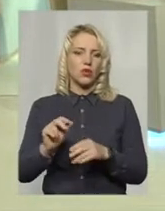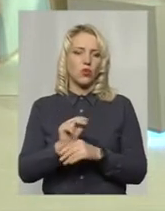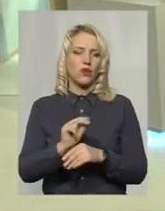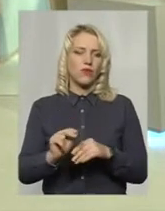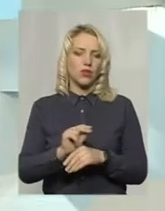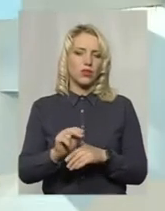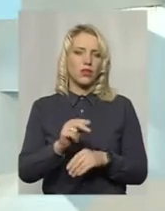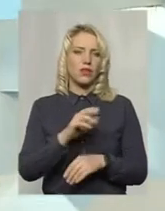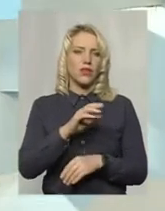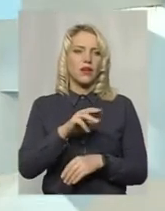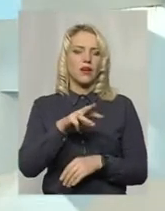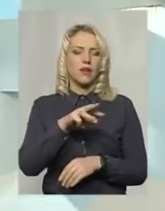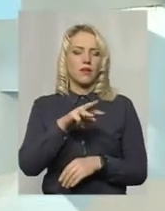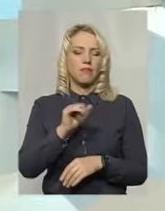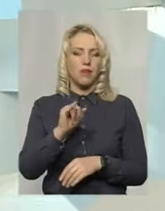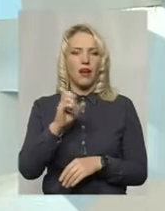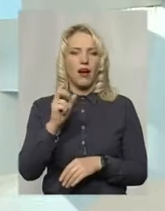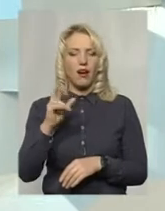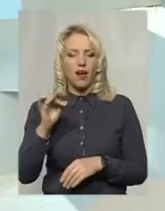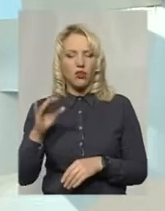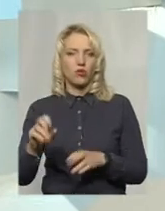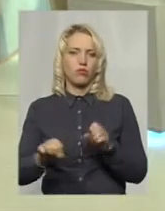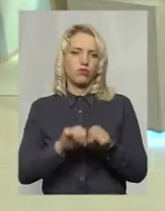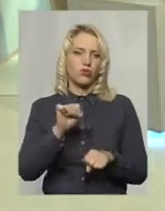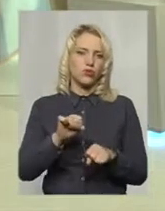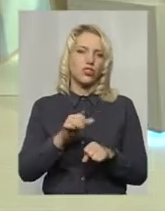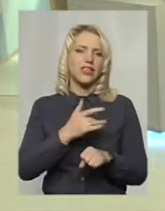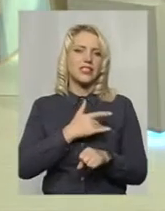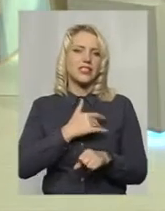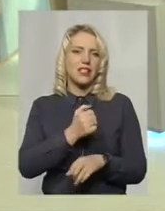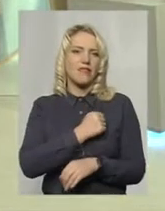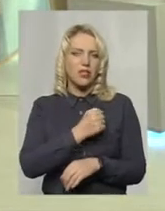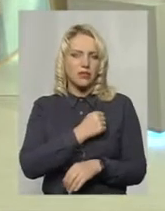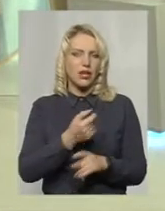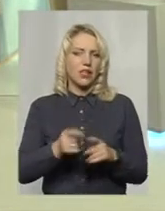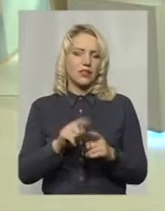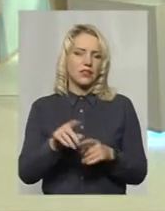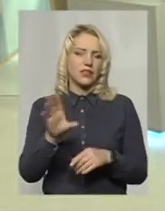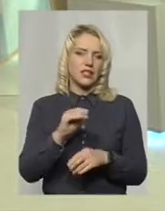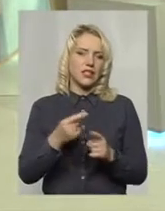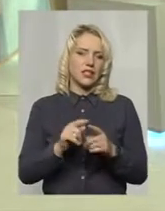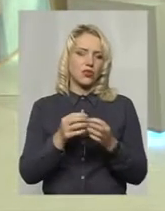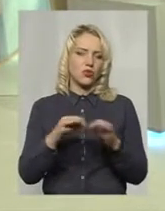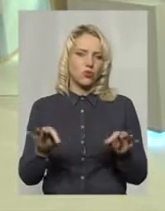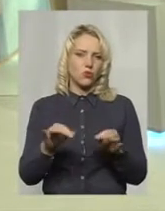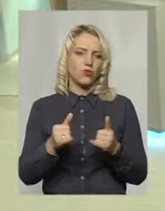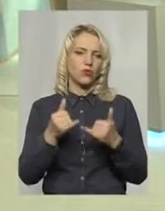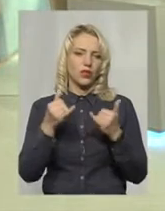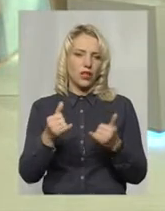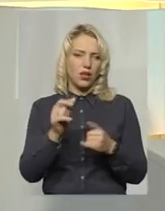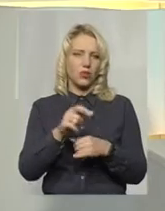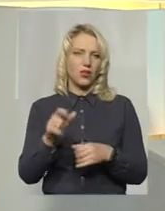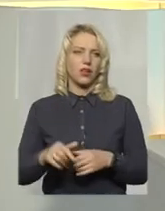інфарктів міокарду, порушень ритму серцевих, гострих. Власне, це все безкоштовно доступно стало для людей саме от останні роки.